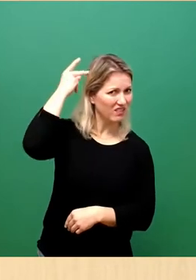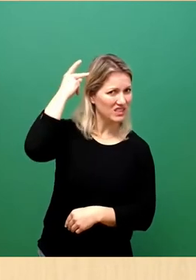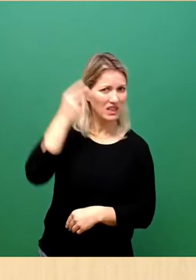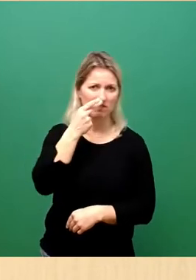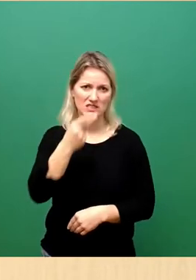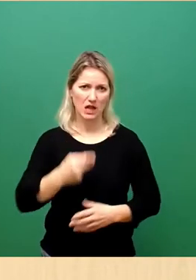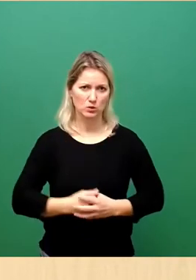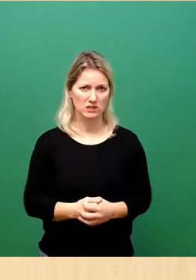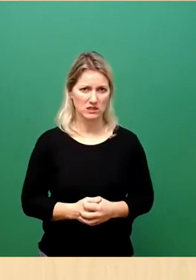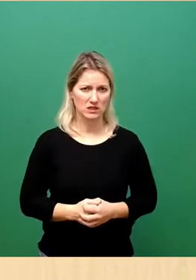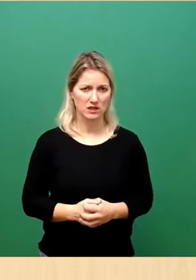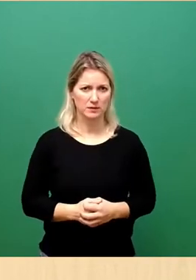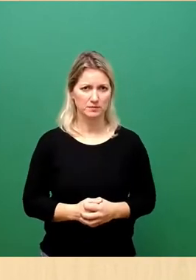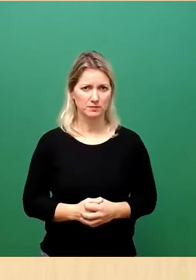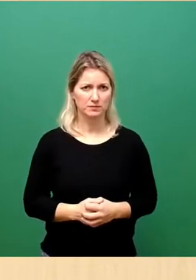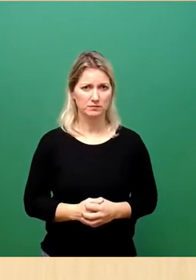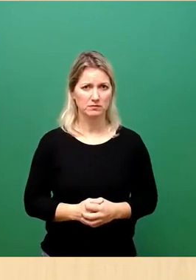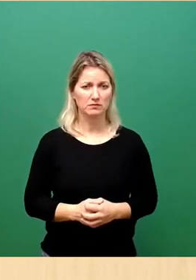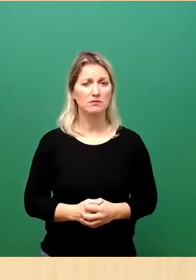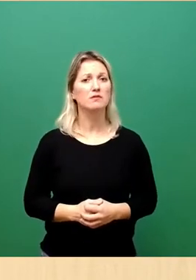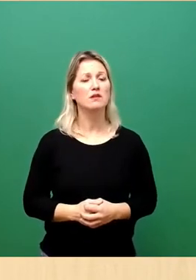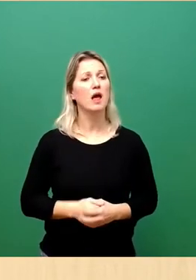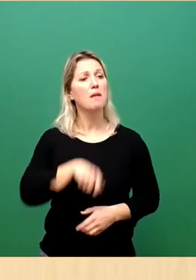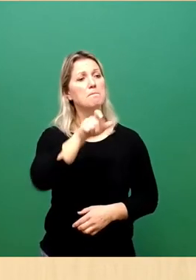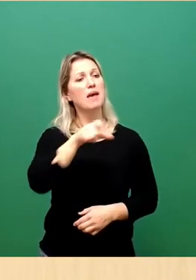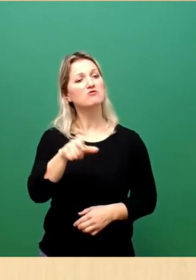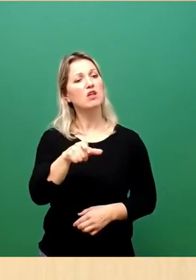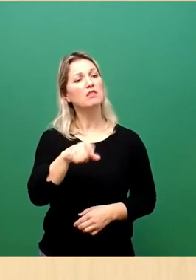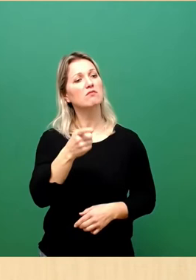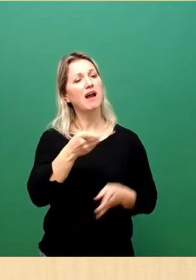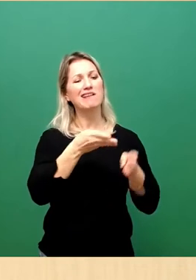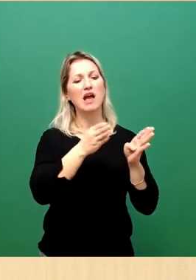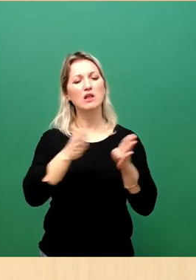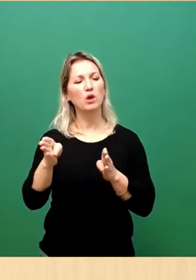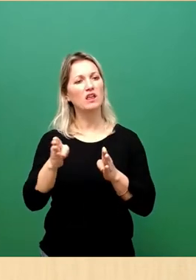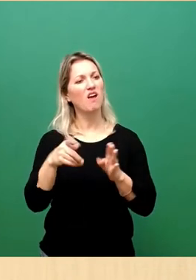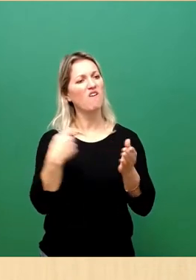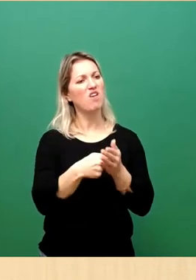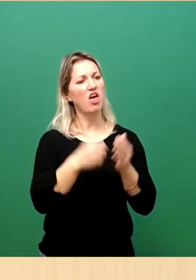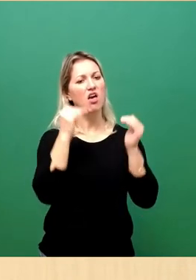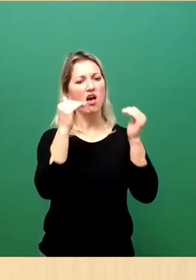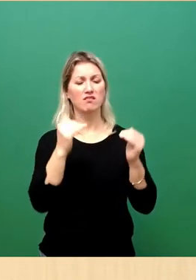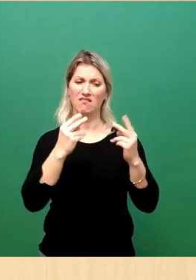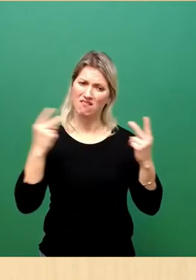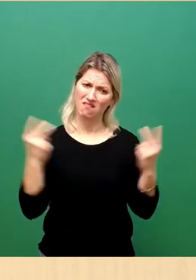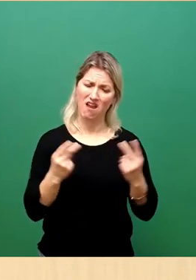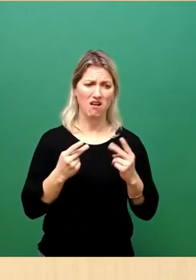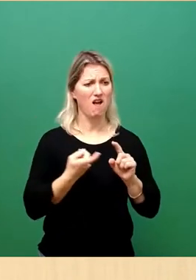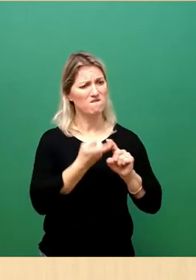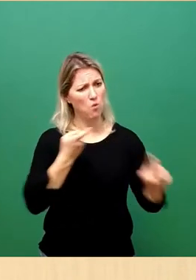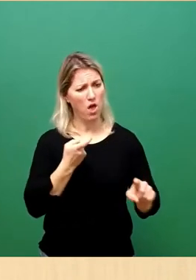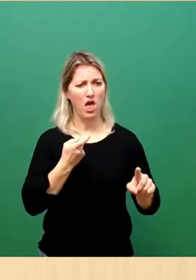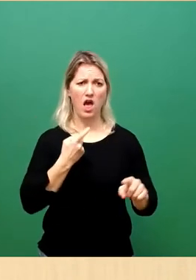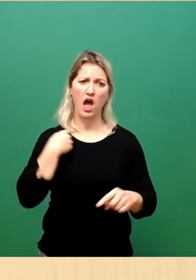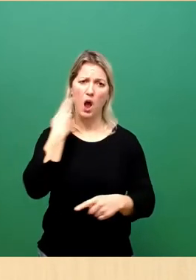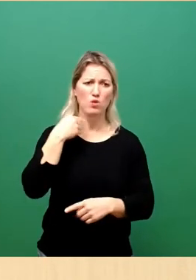Menschen dürfen nicht in Kategorien oder Wertigkeit eingeteilt werden. Es ist egal, welche Hauptfarbe oder Herkunft, wenn jemand vor Krieg